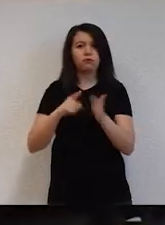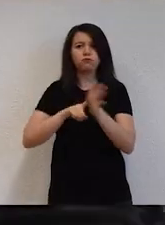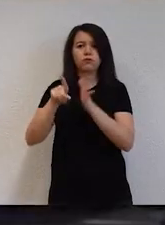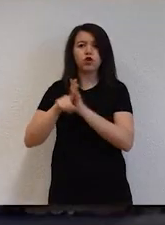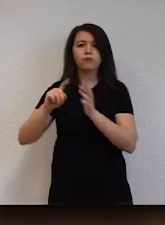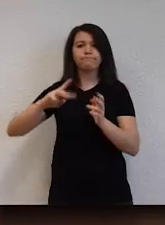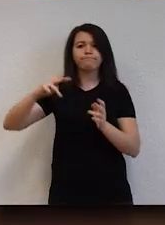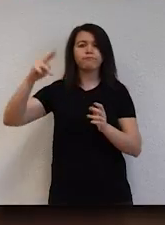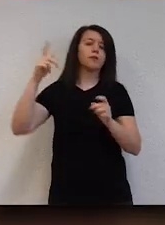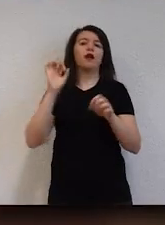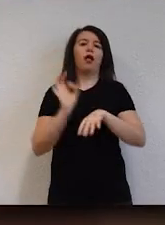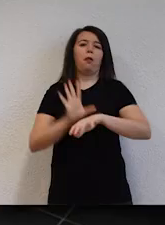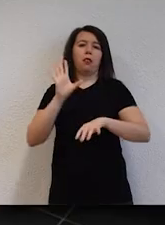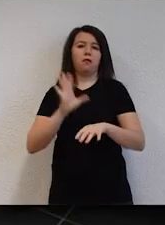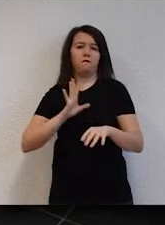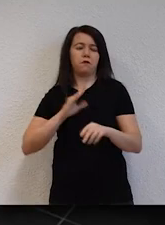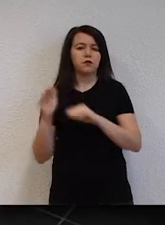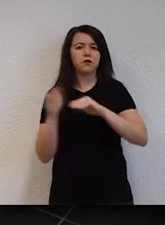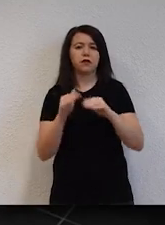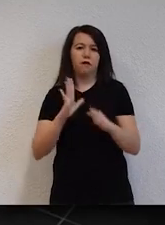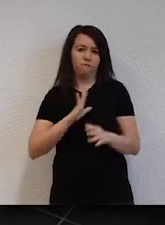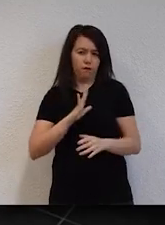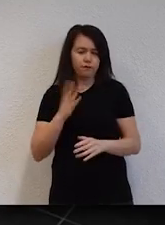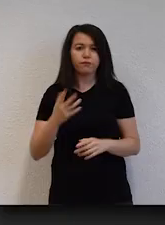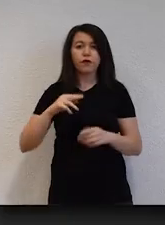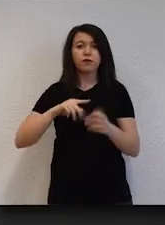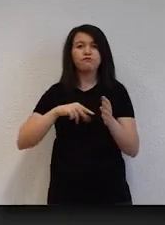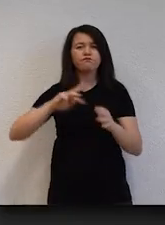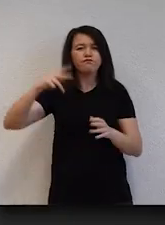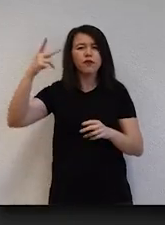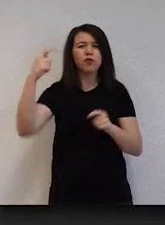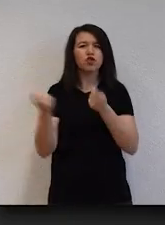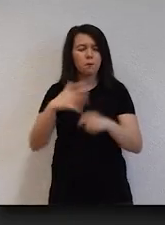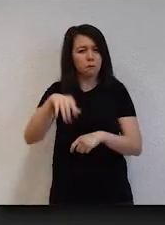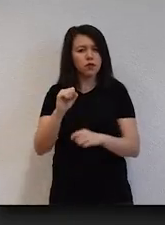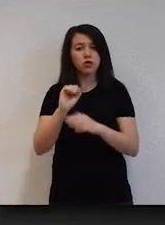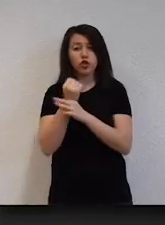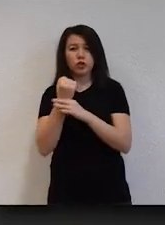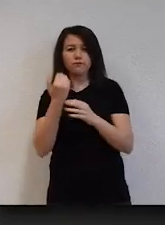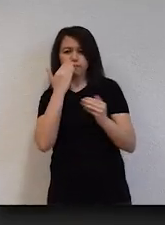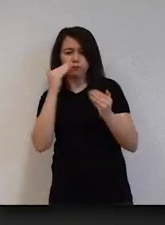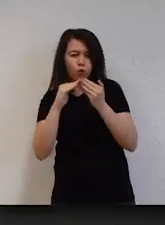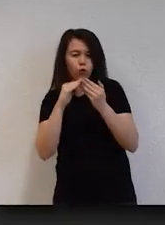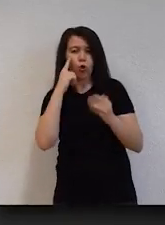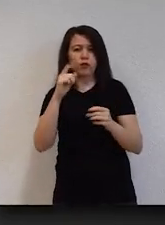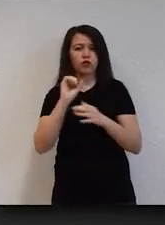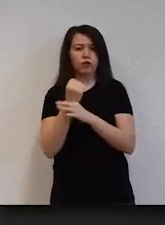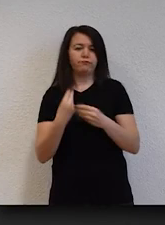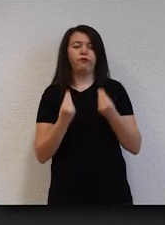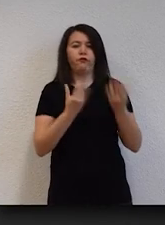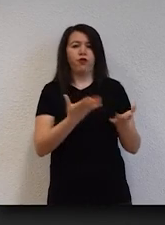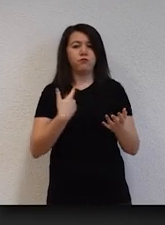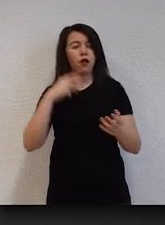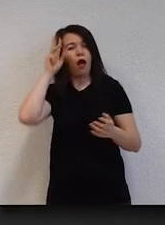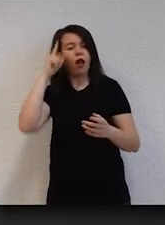da beraberinde getirir ve size çok geniş bir kariyer hazırlar. Kariyer merkezimiz iş becerileri edinmeniz için staj